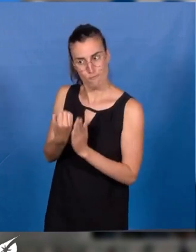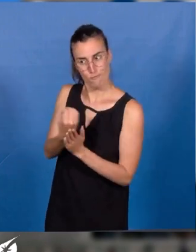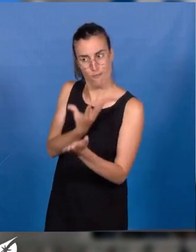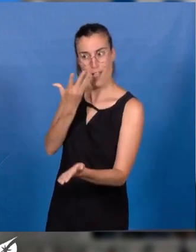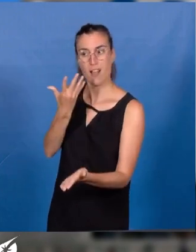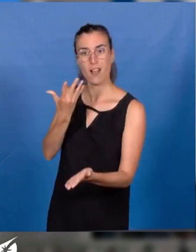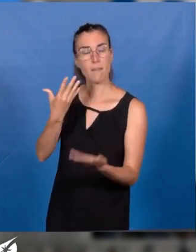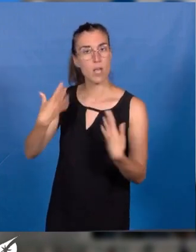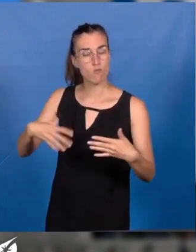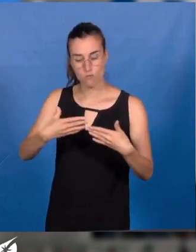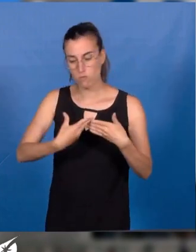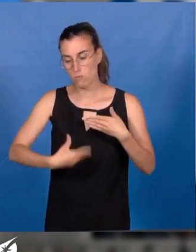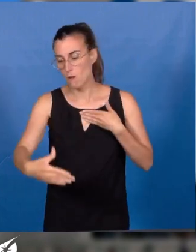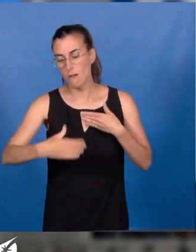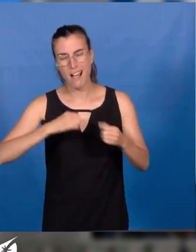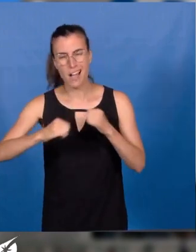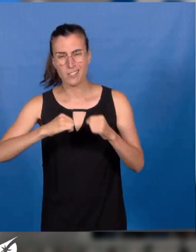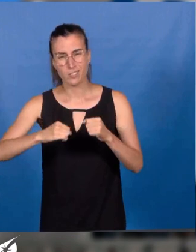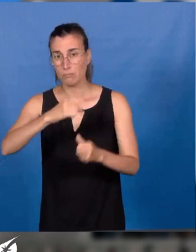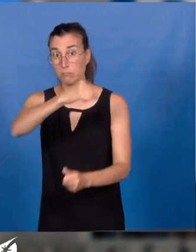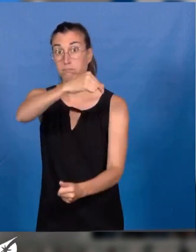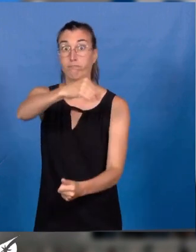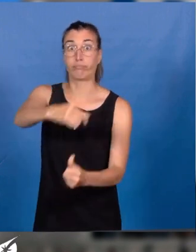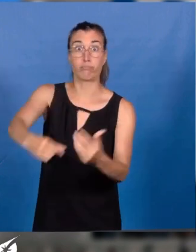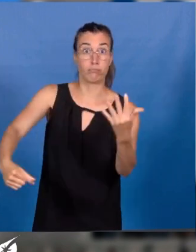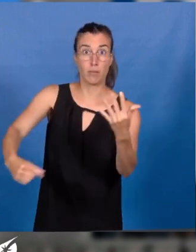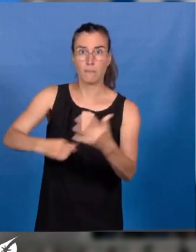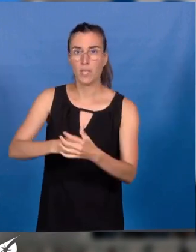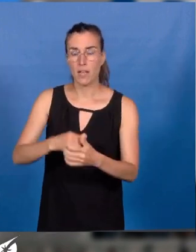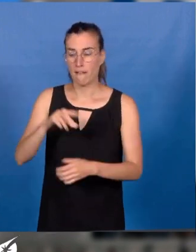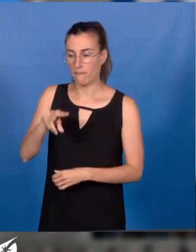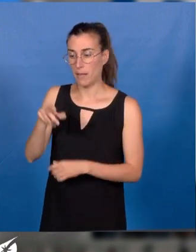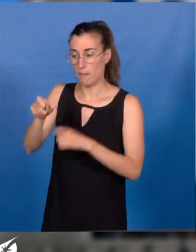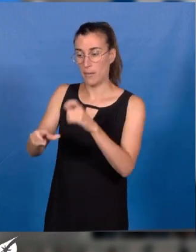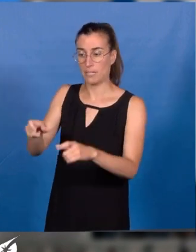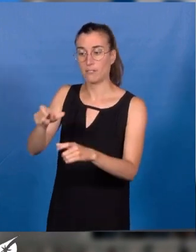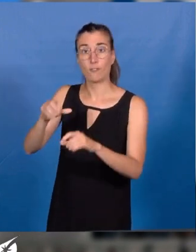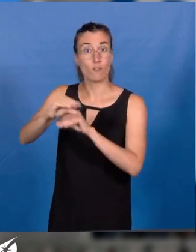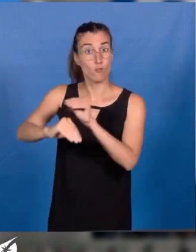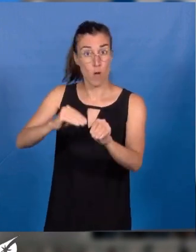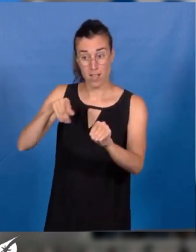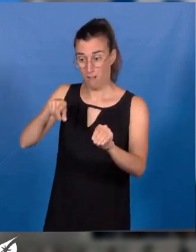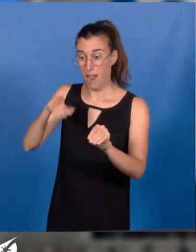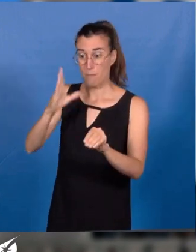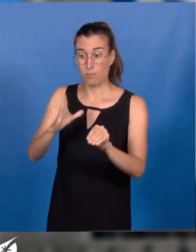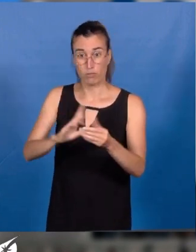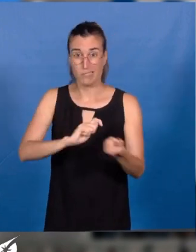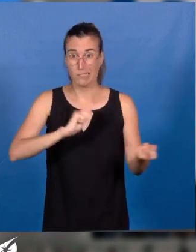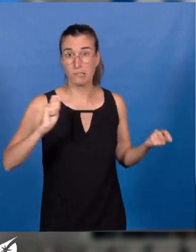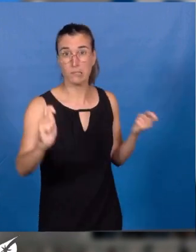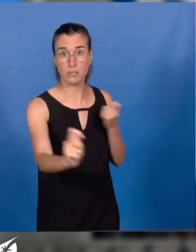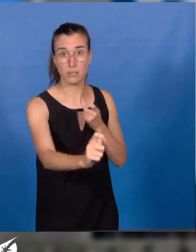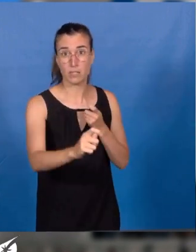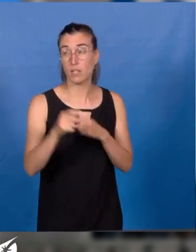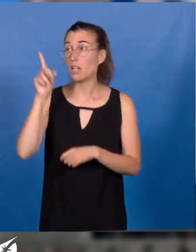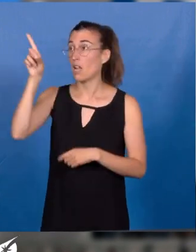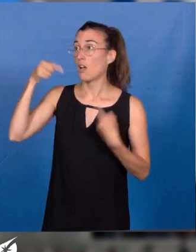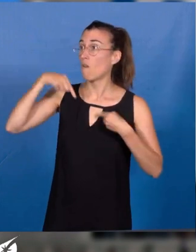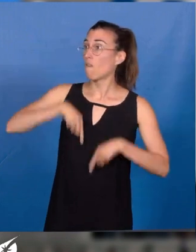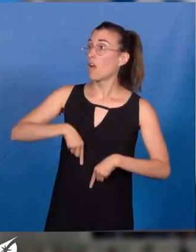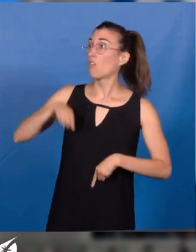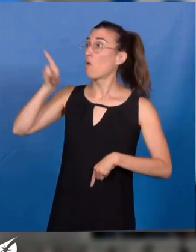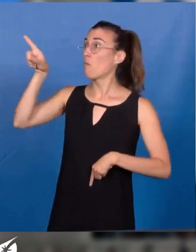soignants alertent depuis des années et attendent la refondation promise par le gouvernement, qui par ailleurs continue sa politique d'austérité,